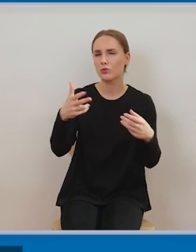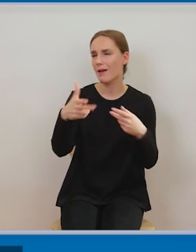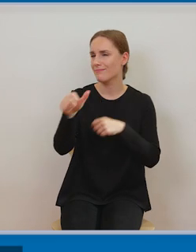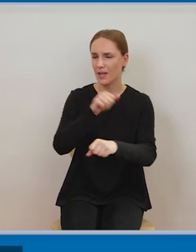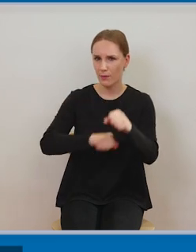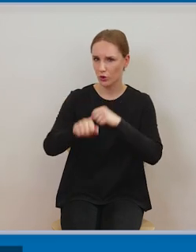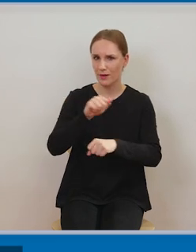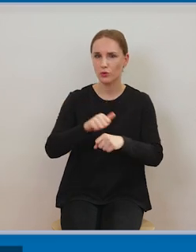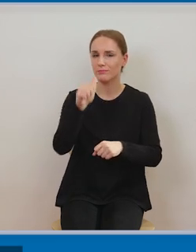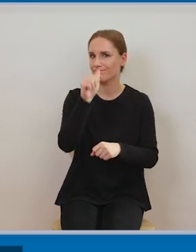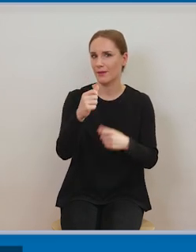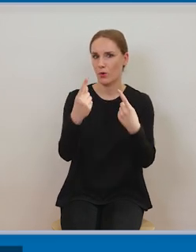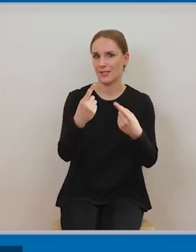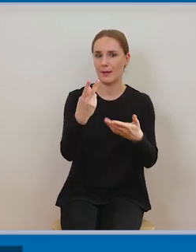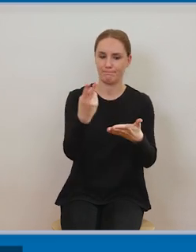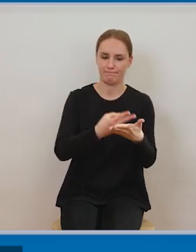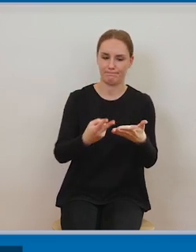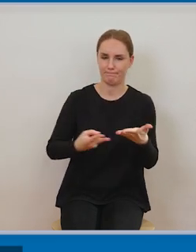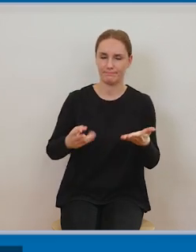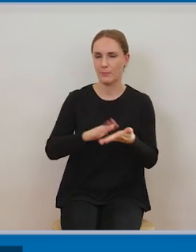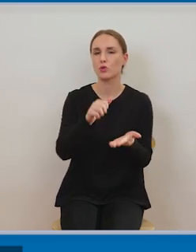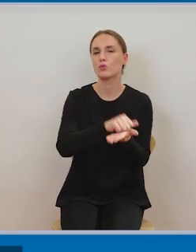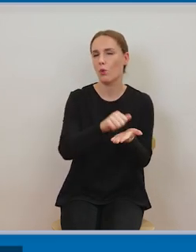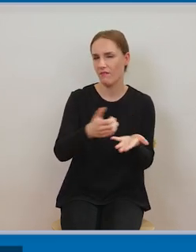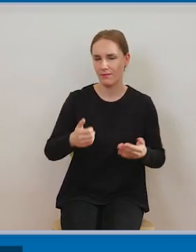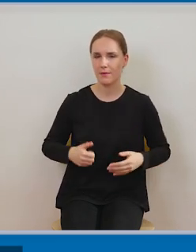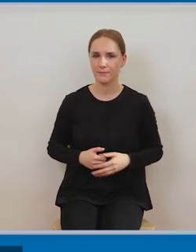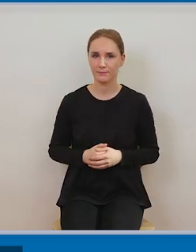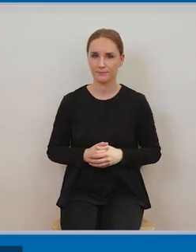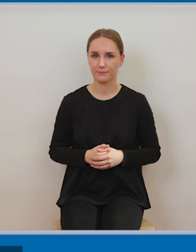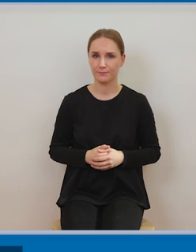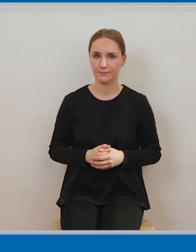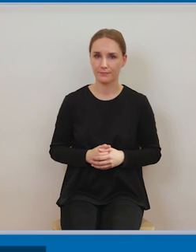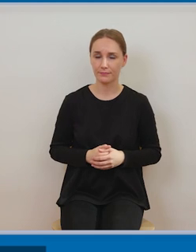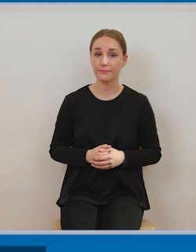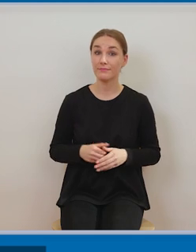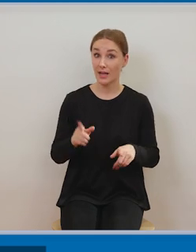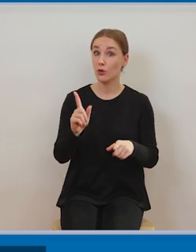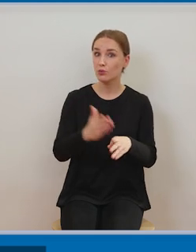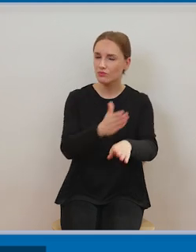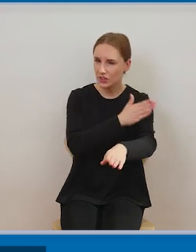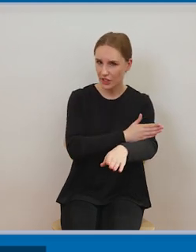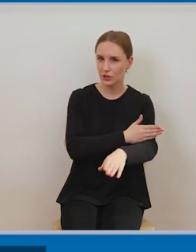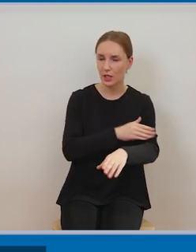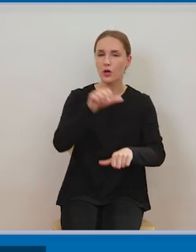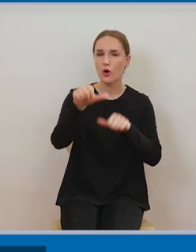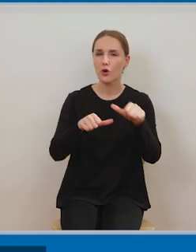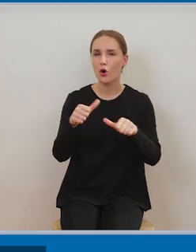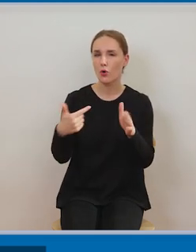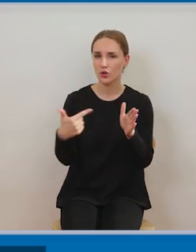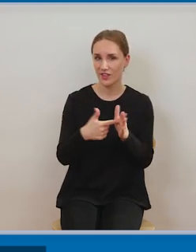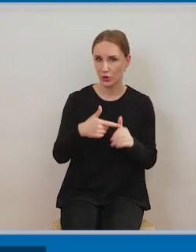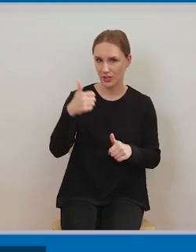bo w 2001 roku zostały przyjęte w Unii Europejskiej zostały przyjęte przepisy, które umożliwiają przygotowywanie